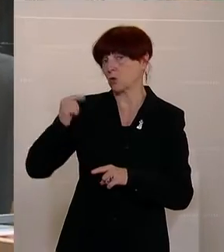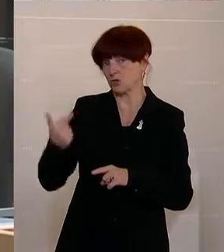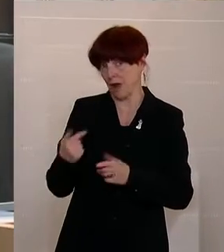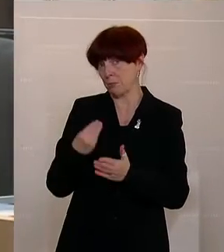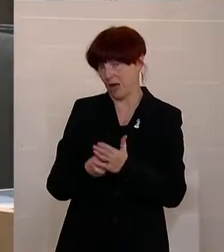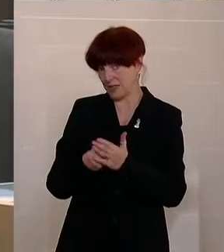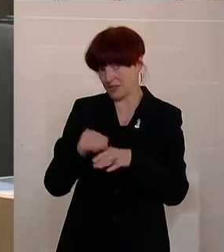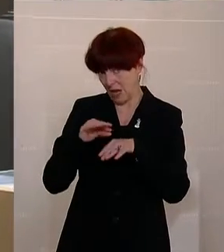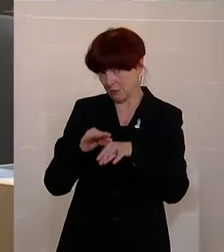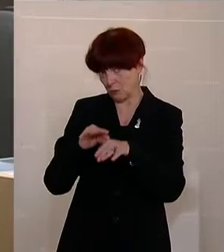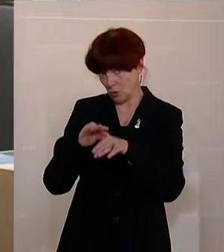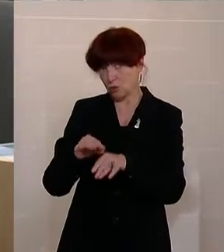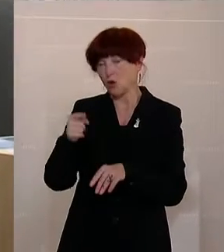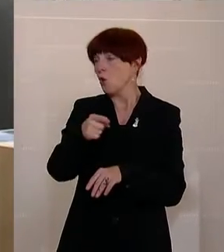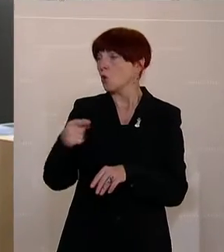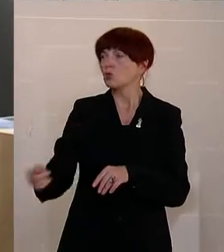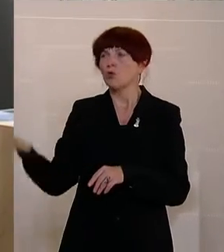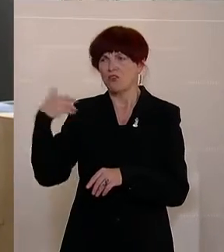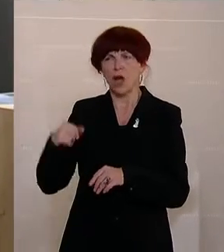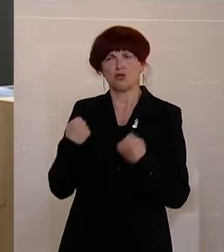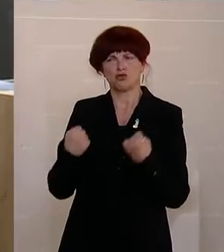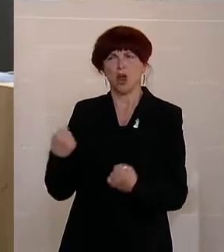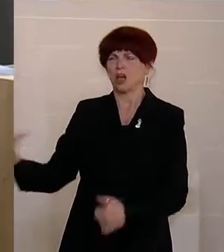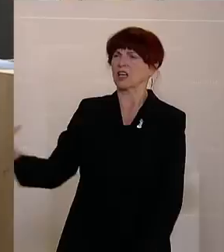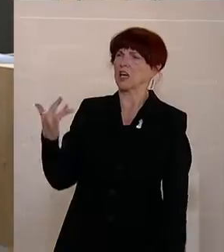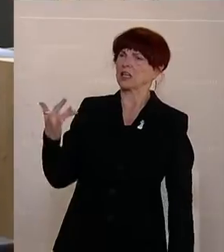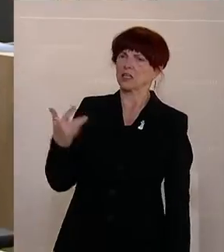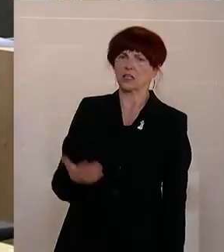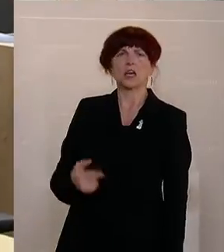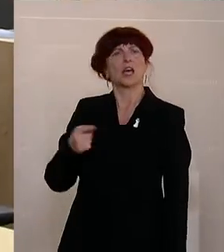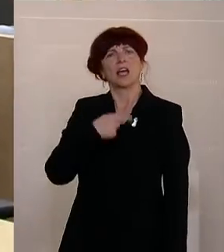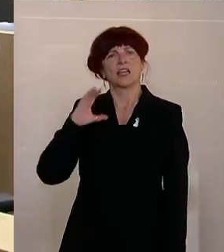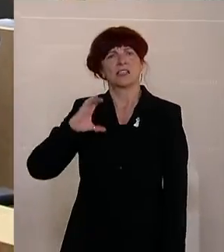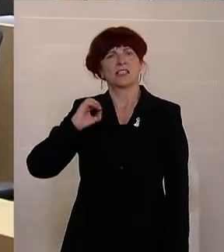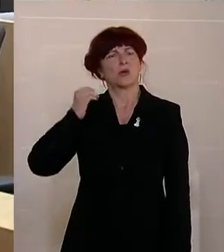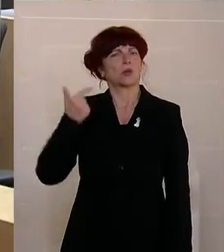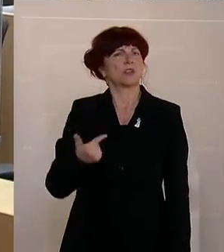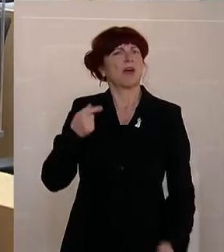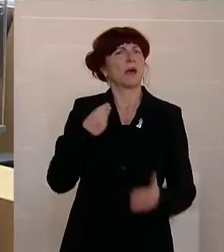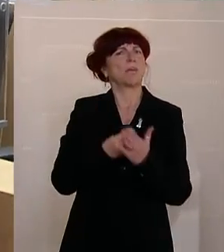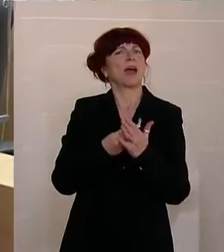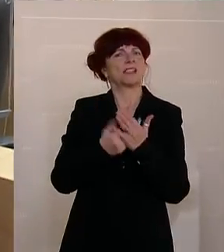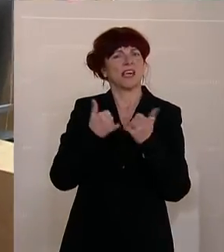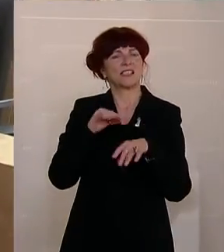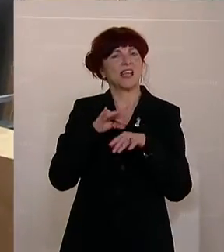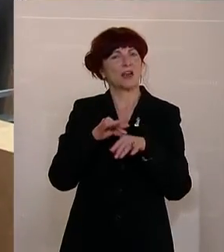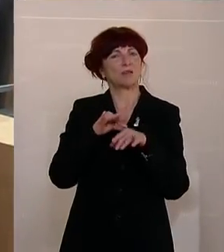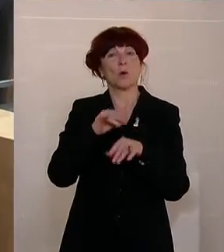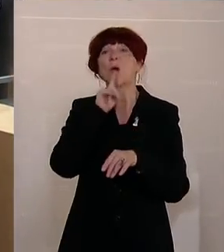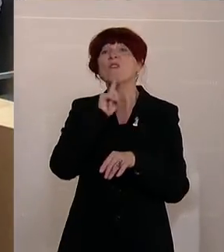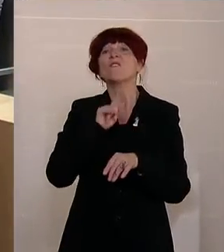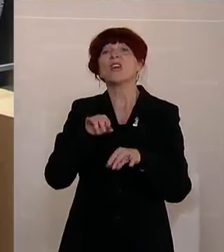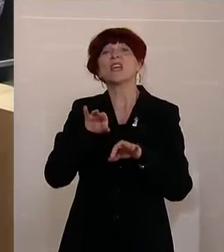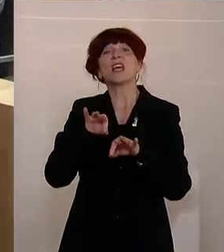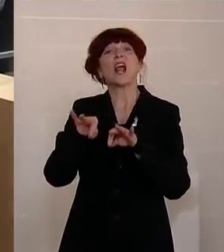relativ stark dafür kritisiert, dass der CO2-Preis, den wir jetzt einführen, wenig Lenkungswirkung hat und